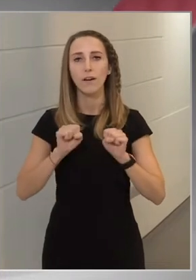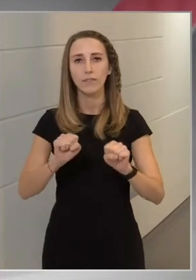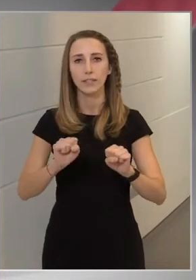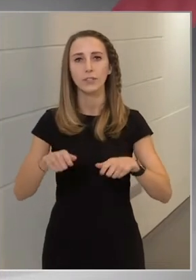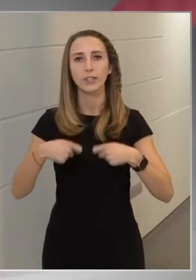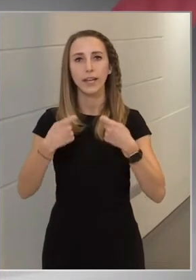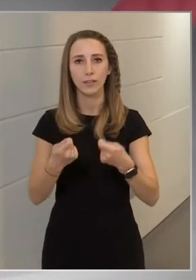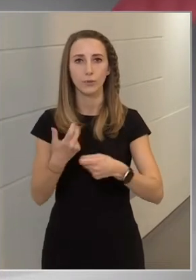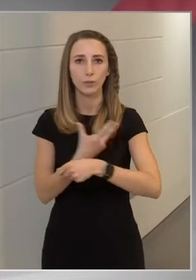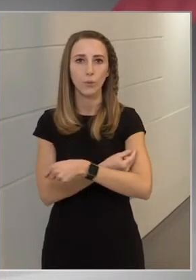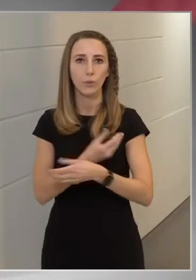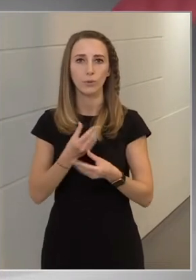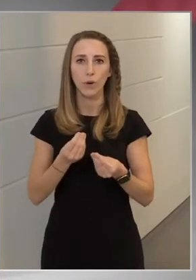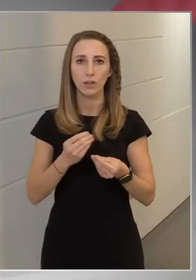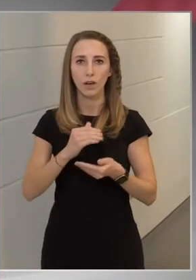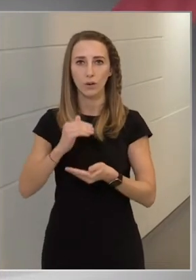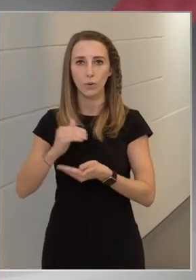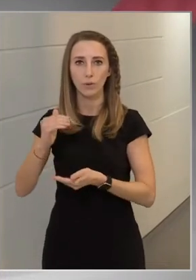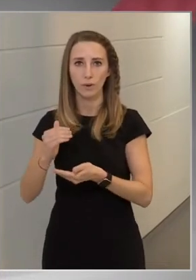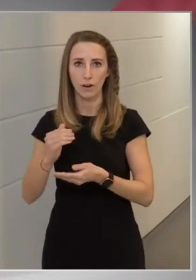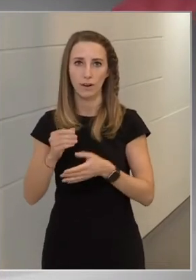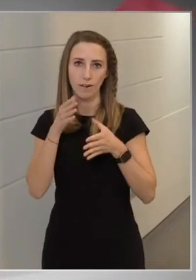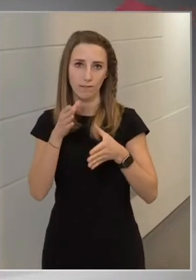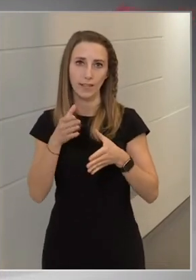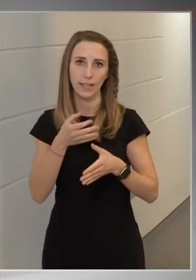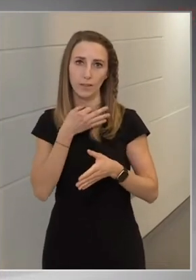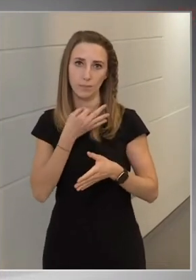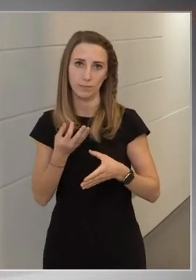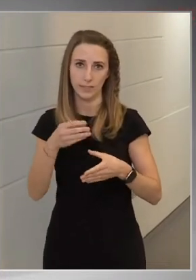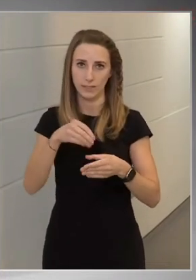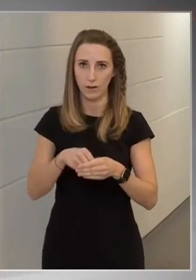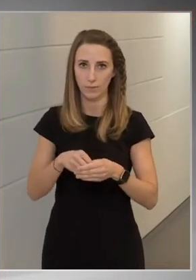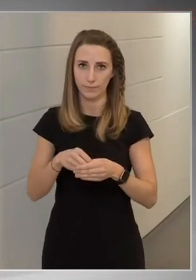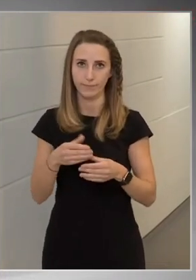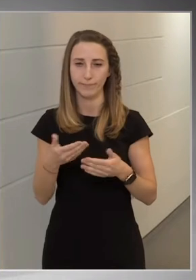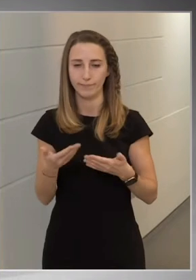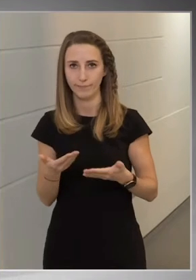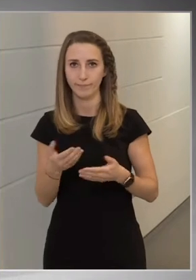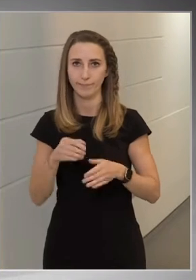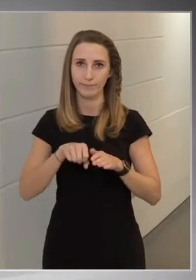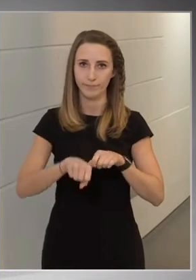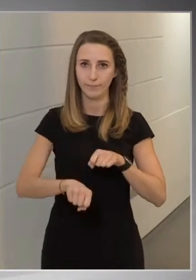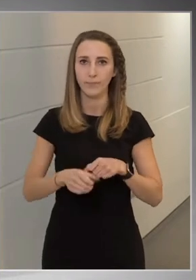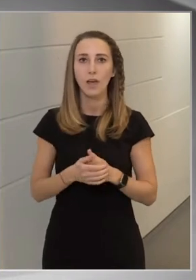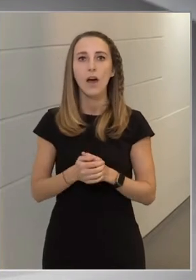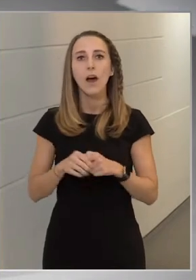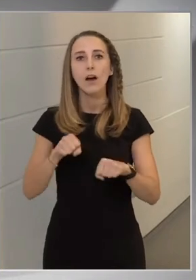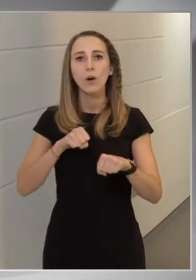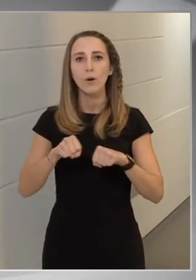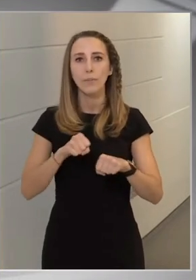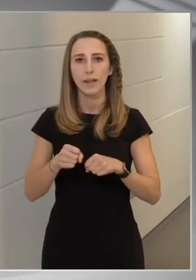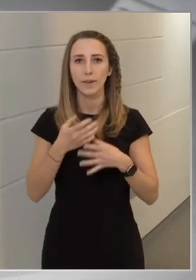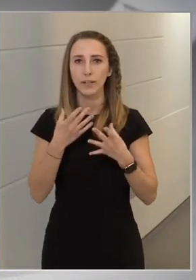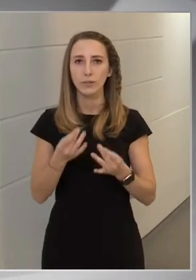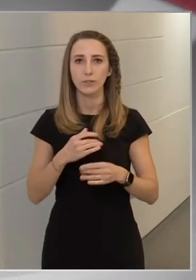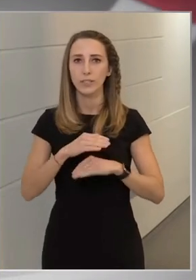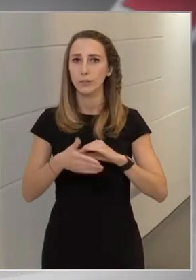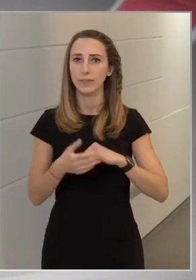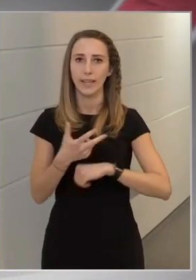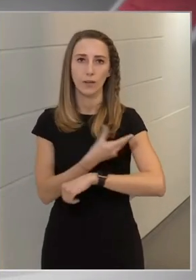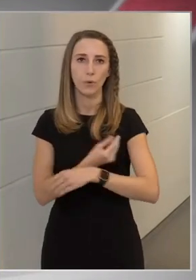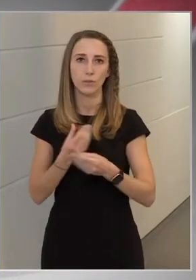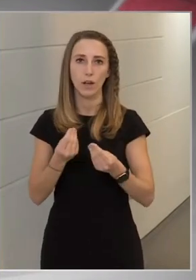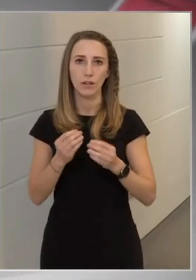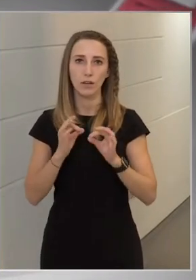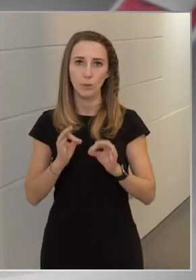oltóanyagokba vetett hitet ássa alá. A kormány meggyőződése, hogy minden oltóanyag jó,